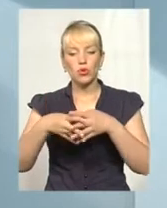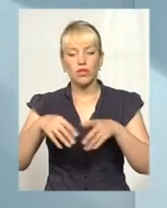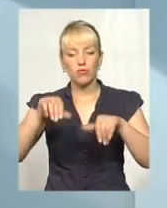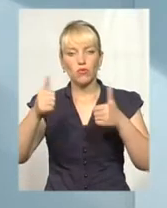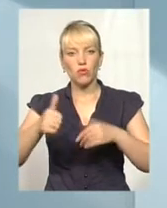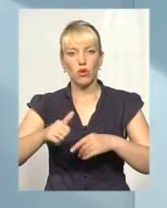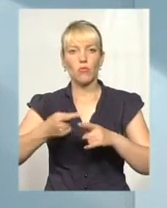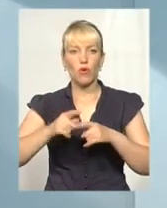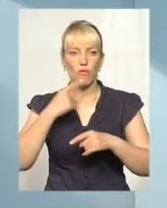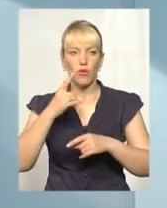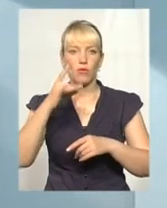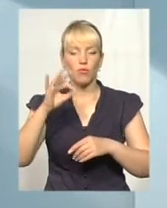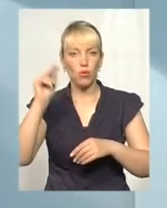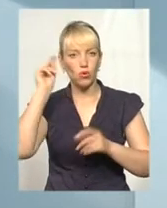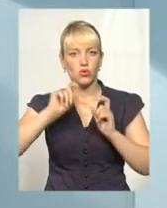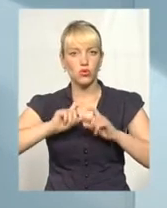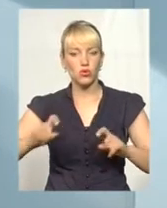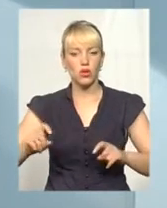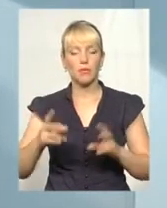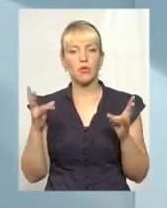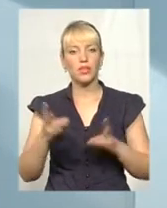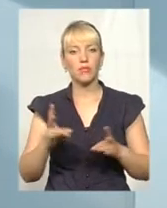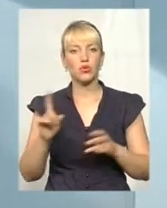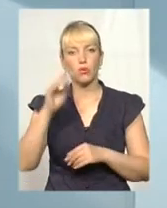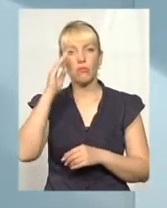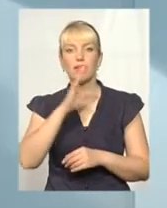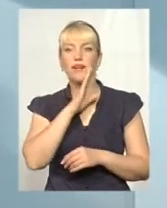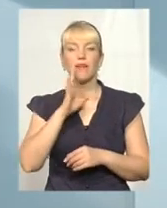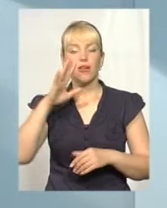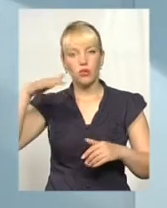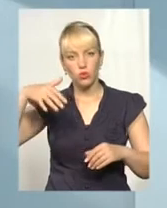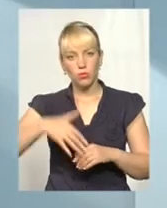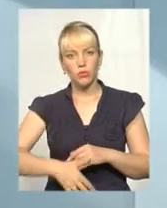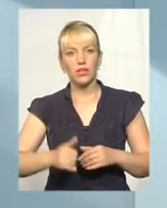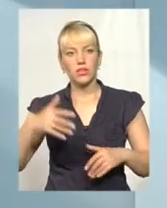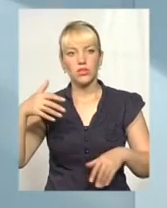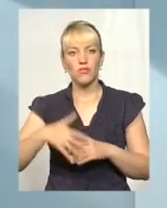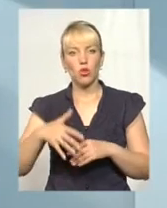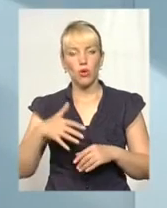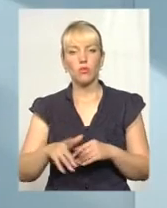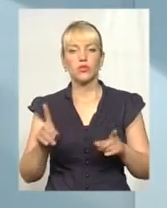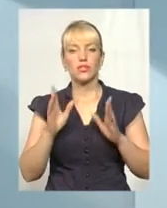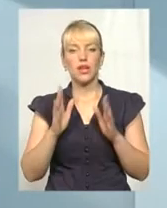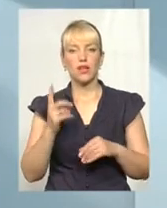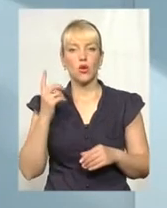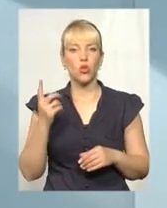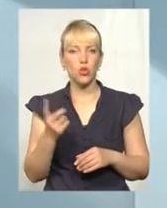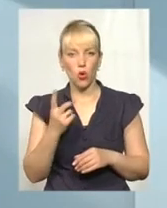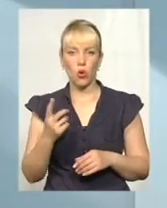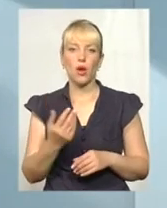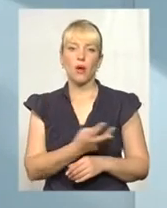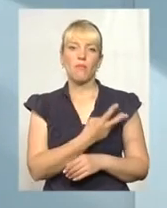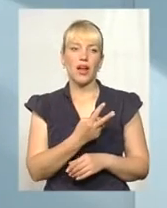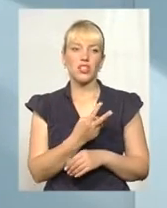навчальних закладах. Так от, тут потрібно, щоб батьки розуміли і усвідомлювали, що тільки одного бажання лікарів